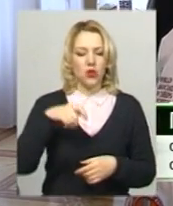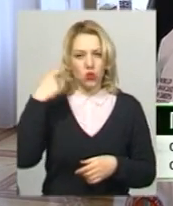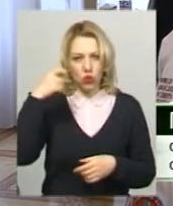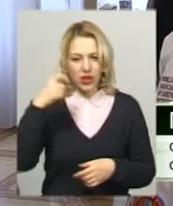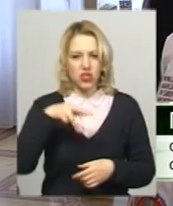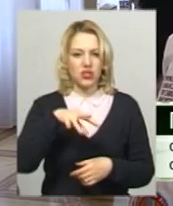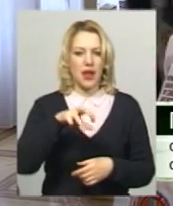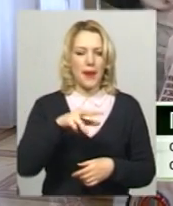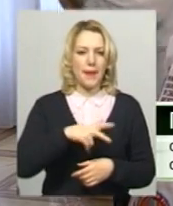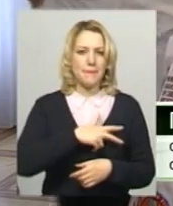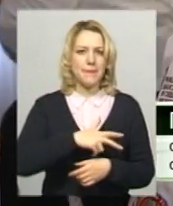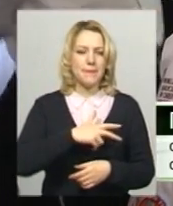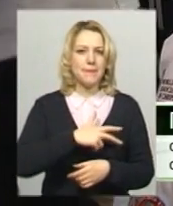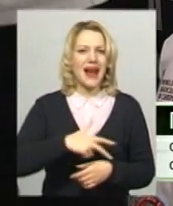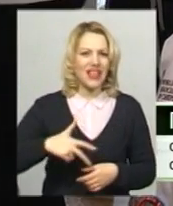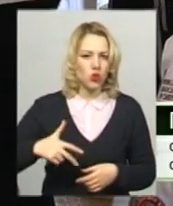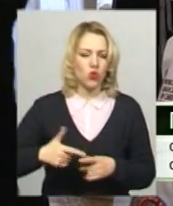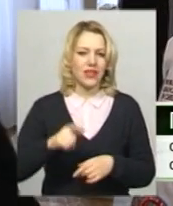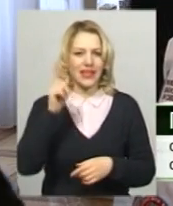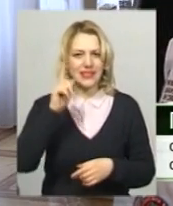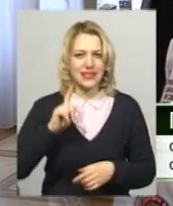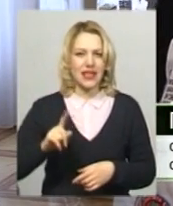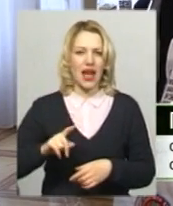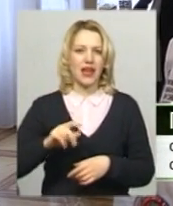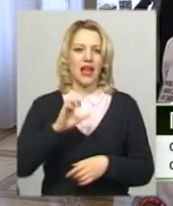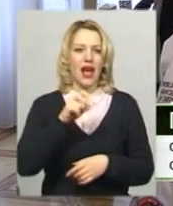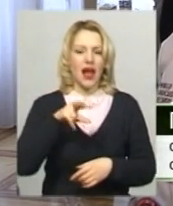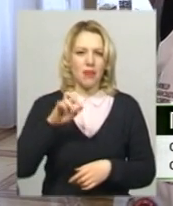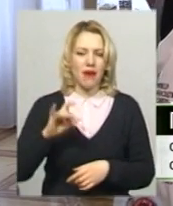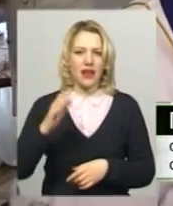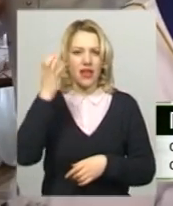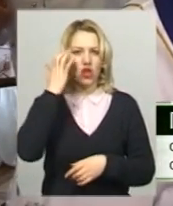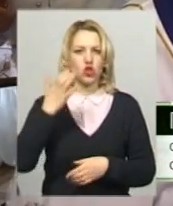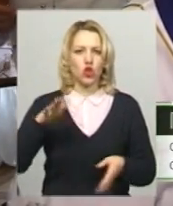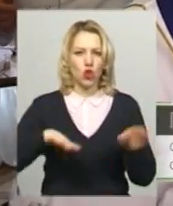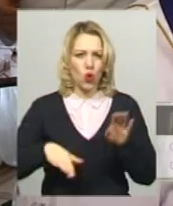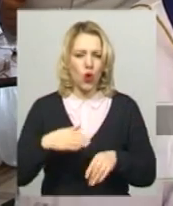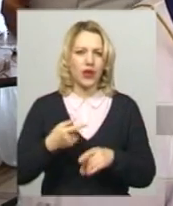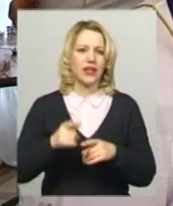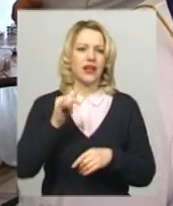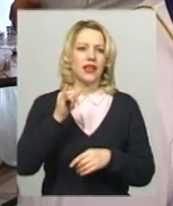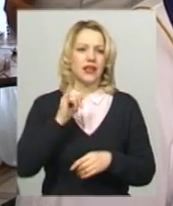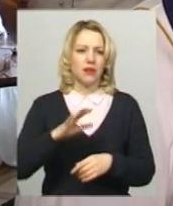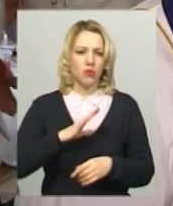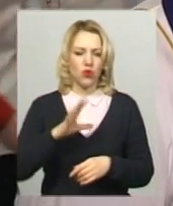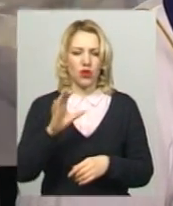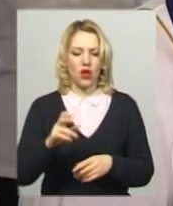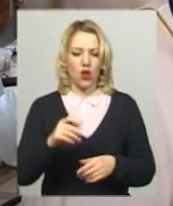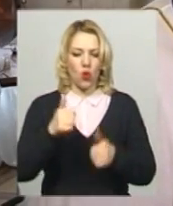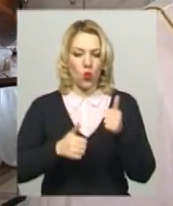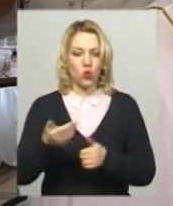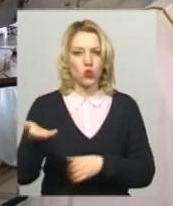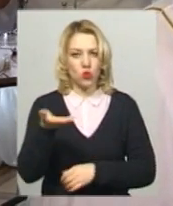Ізраїль, Албанія, Хорватія, Чорногорія. Були конкурс офіціантів,